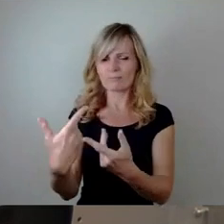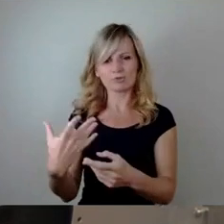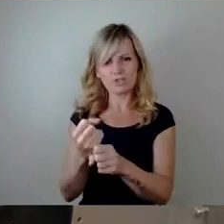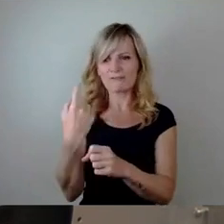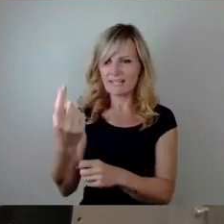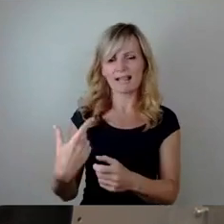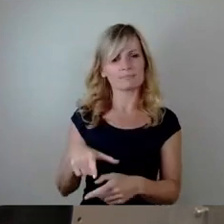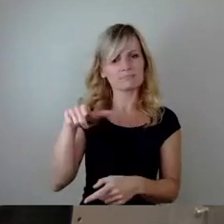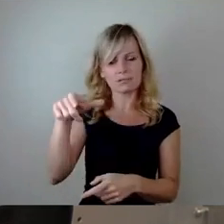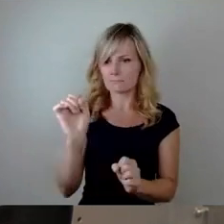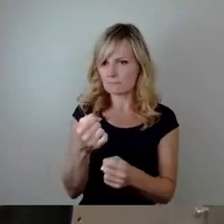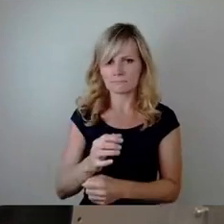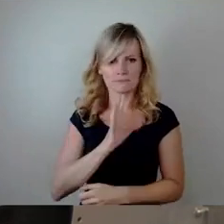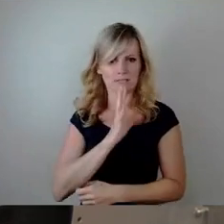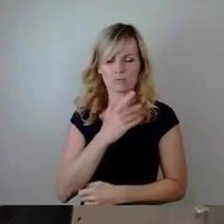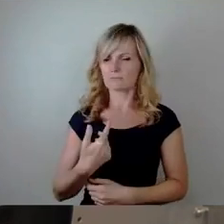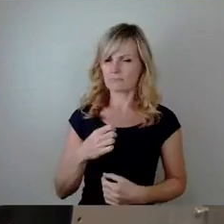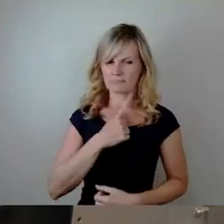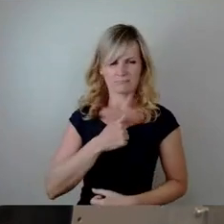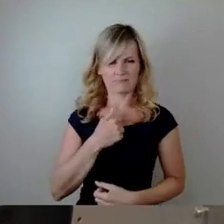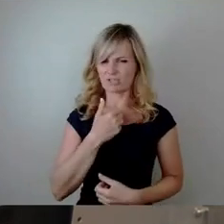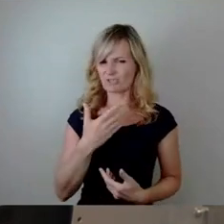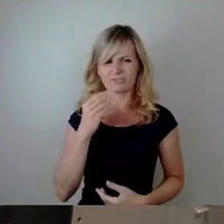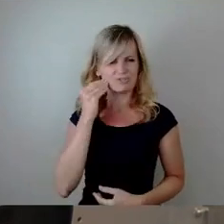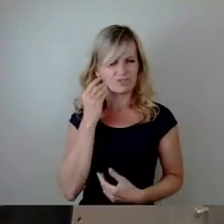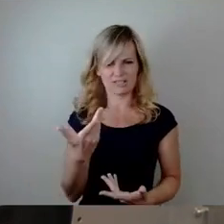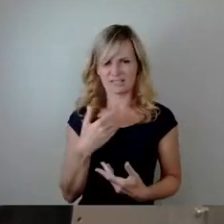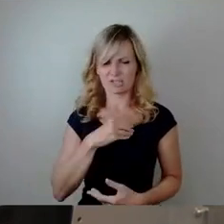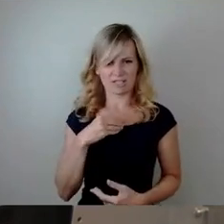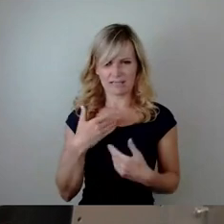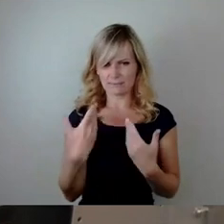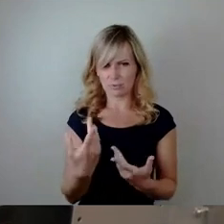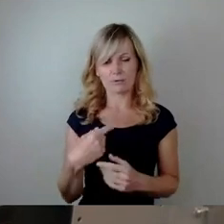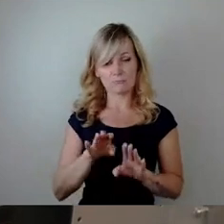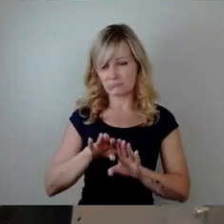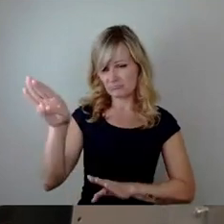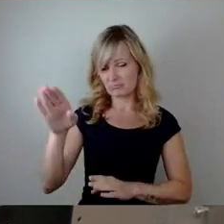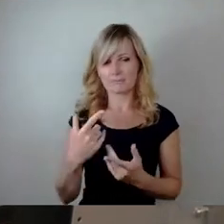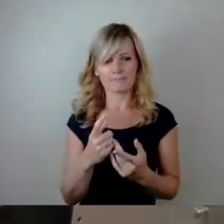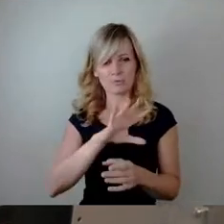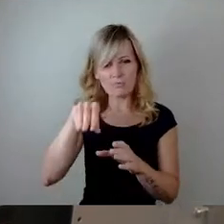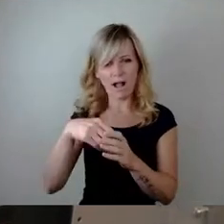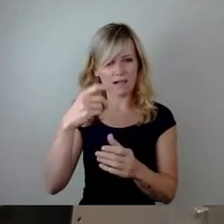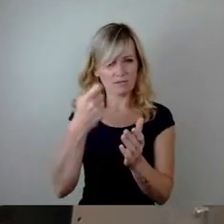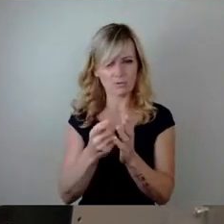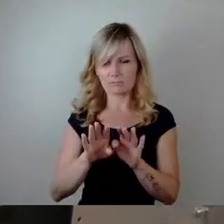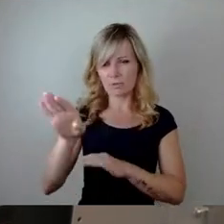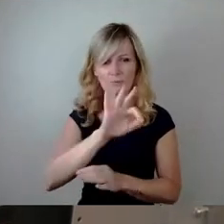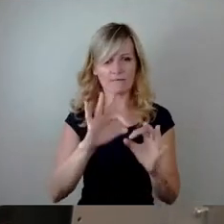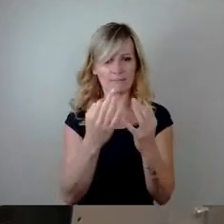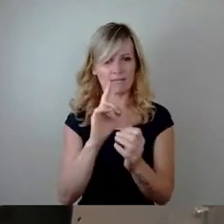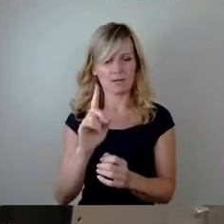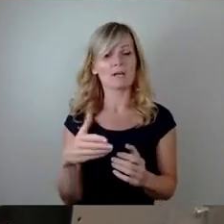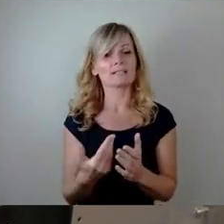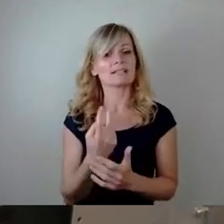für Familien, insbesondere mit niedrigem Einkommen, explosiv steigen. Von daher ist es für uns auch selbstverständlich, jenen Gruppen, für die der Dresden-Pass